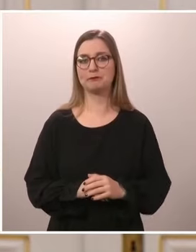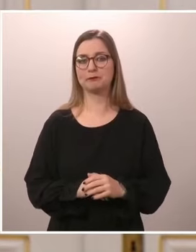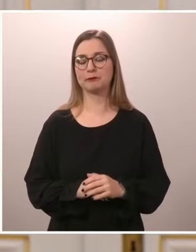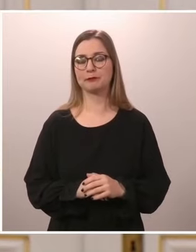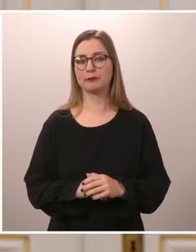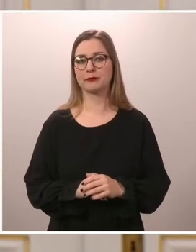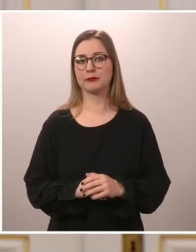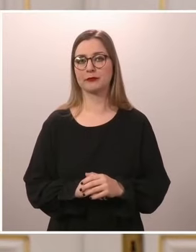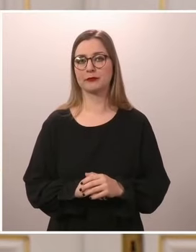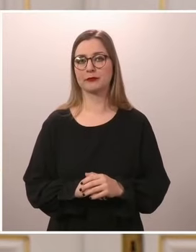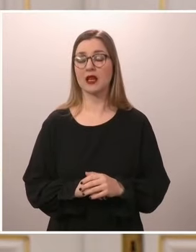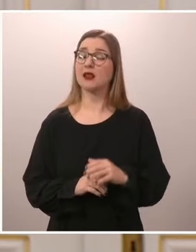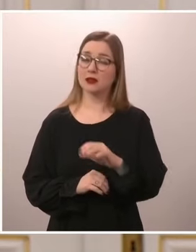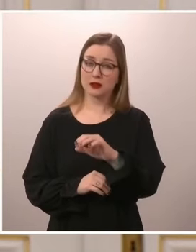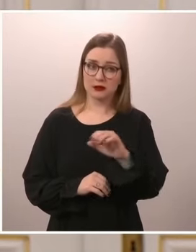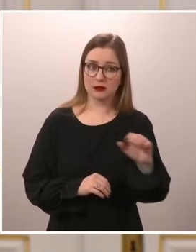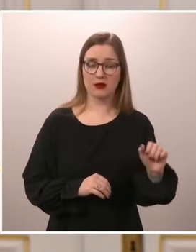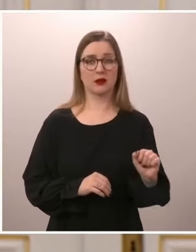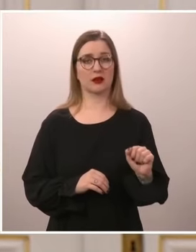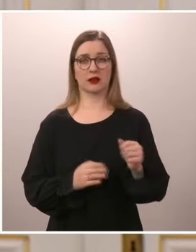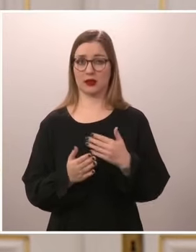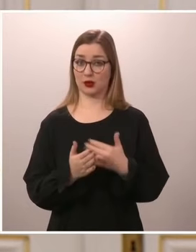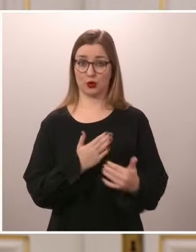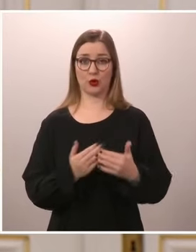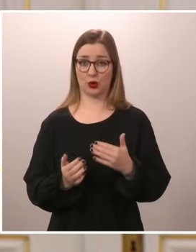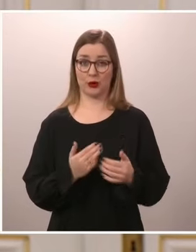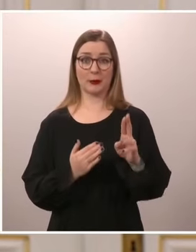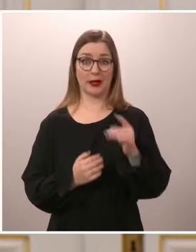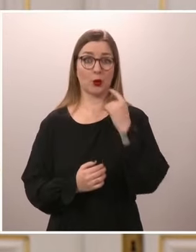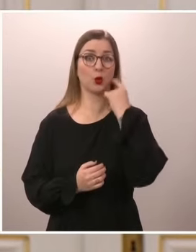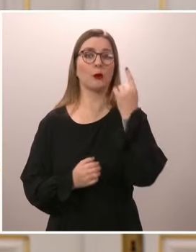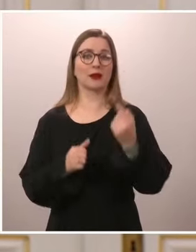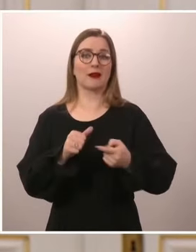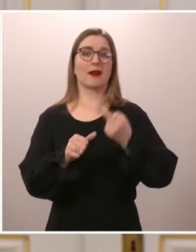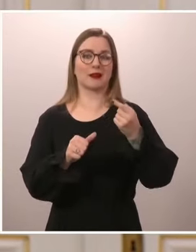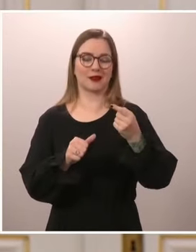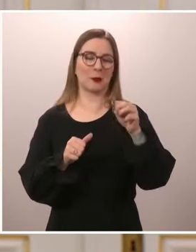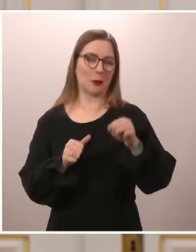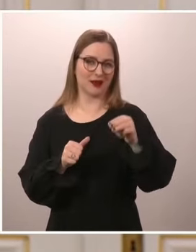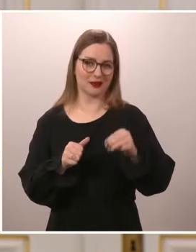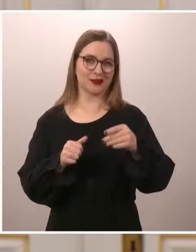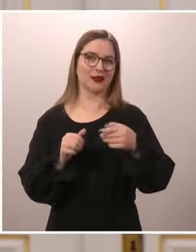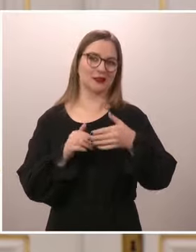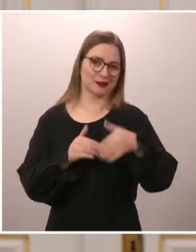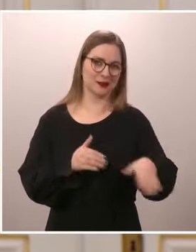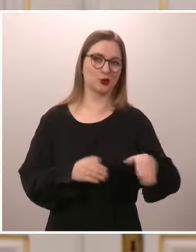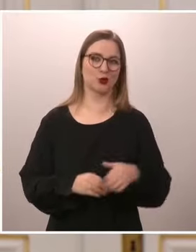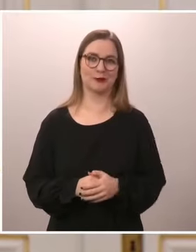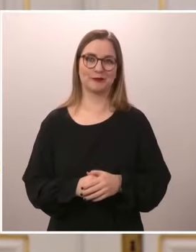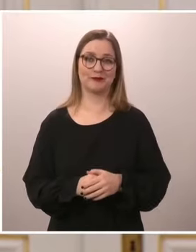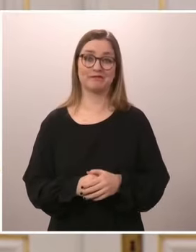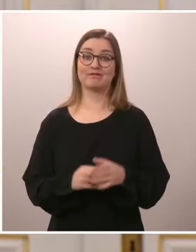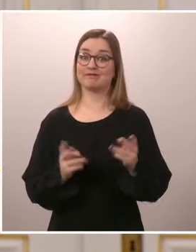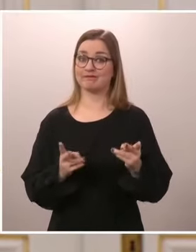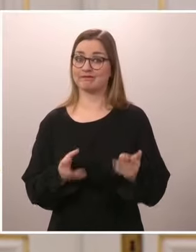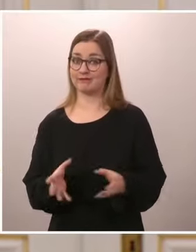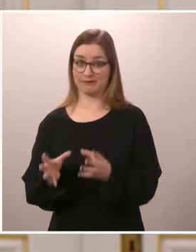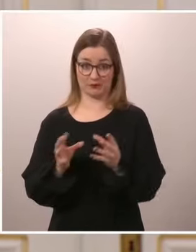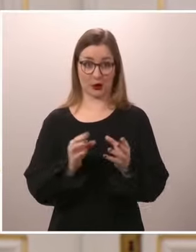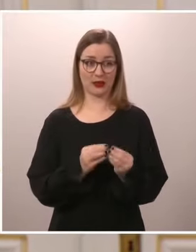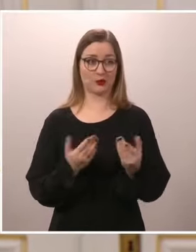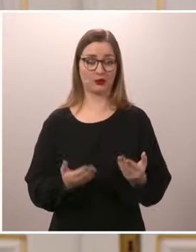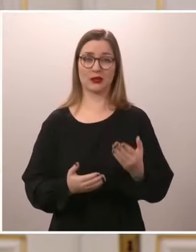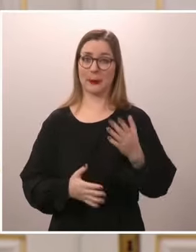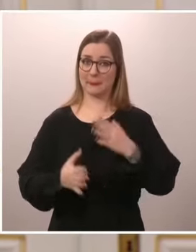lähtee tietysti liikkeelle jo heti huomenna, mutta jatkuu maanantaina. Eli näillä sanoilla, niin otan mielellään